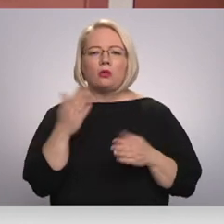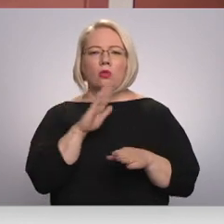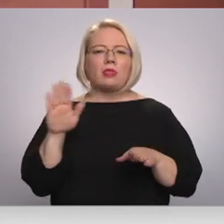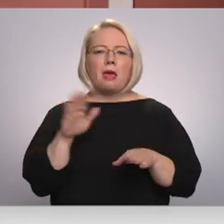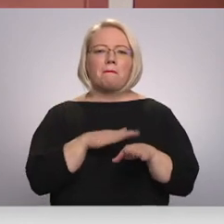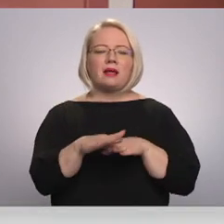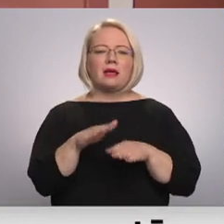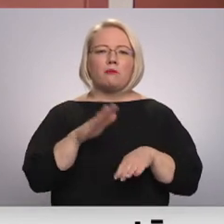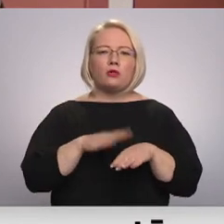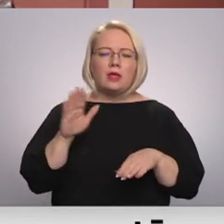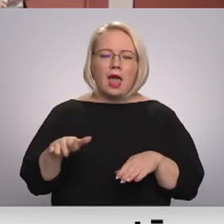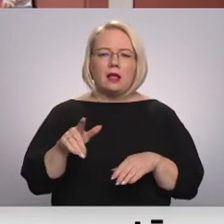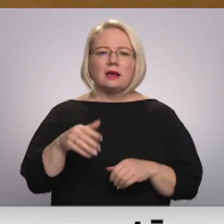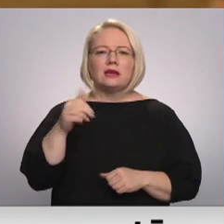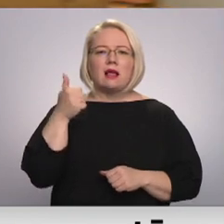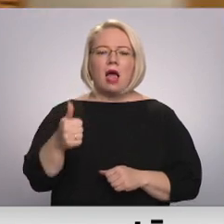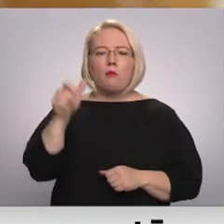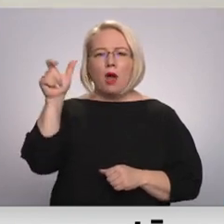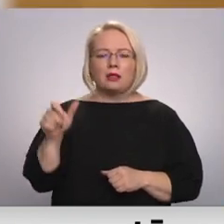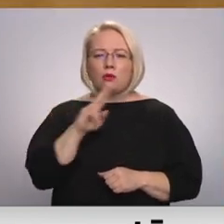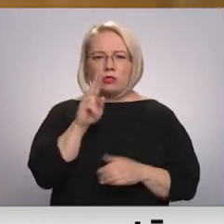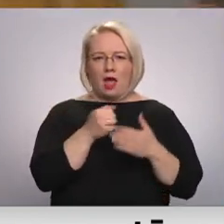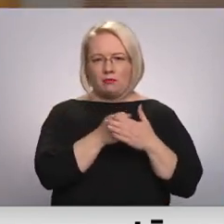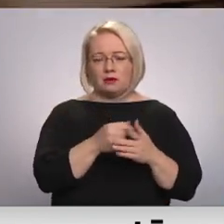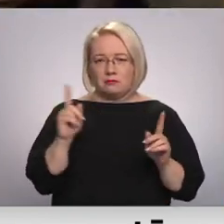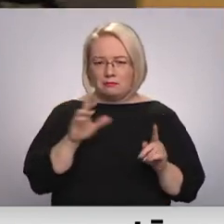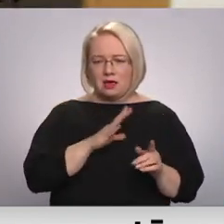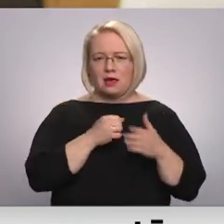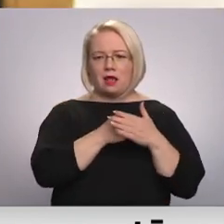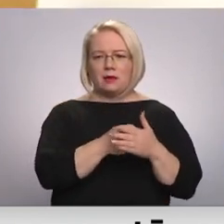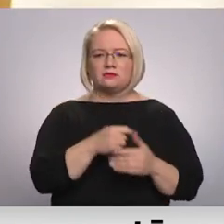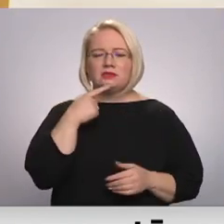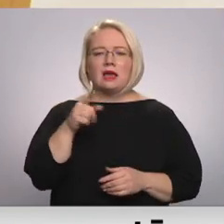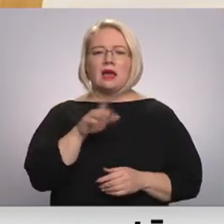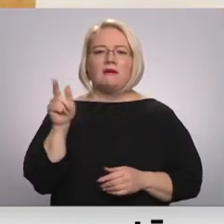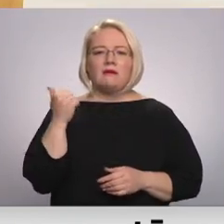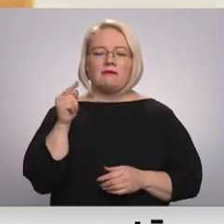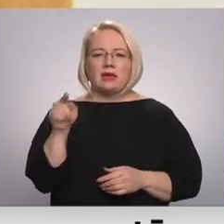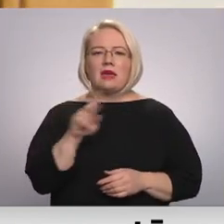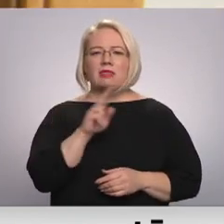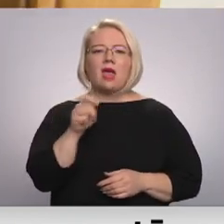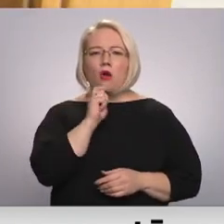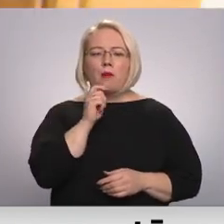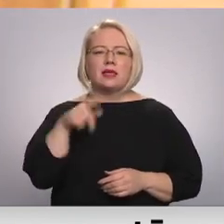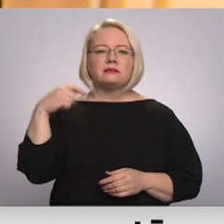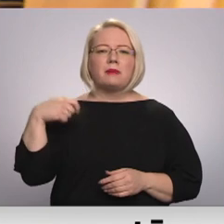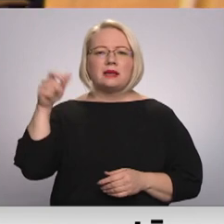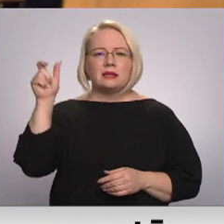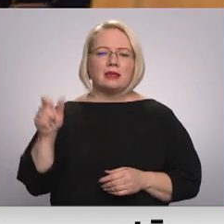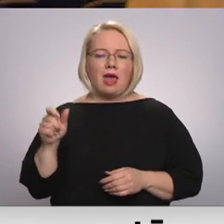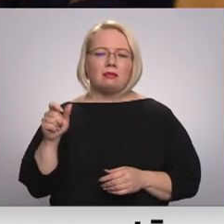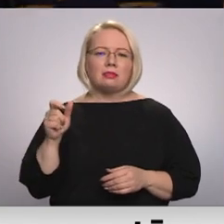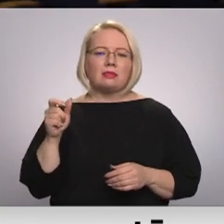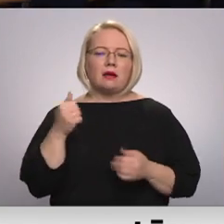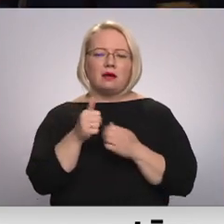mirklī izšķēties labu kandidātu neatbalstīt. Kucina norādīja, ka nekomentēs valsts prezidenta iniciatīvu par viņas virzīšanā amatā, jo tas neesot